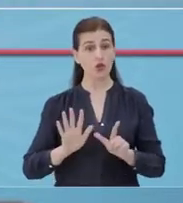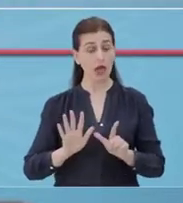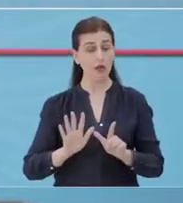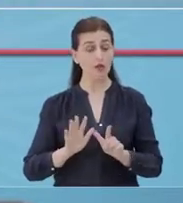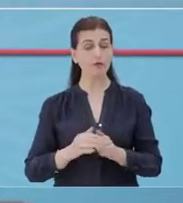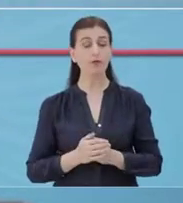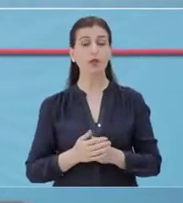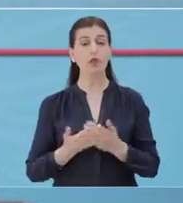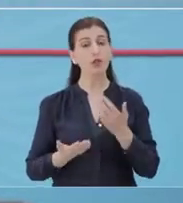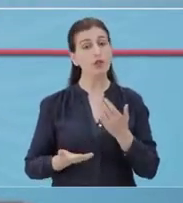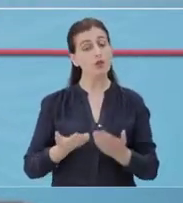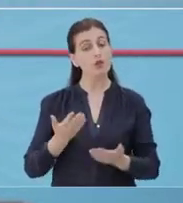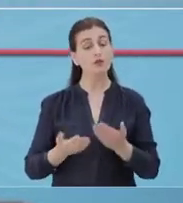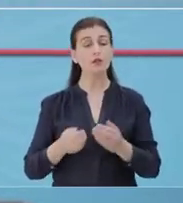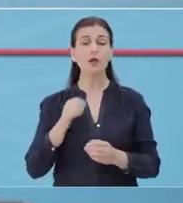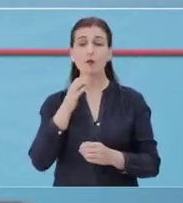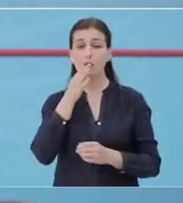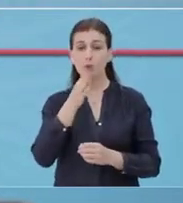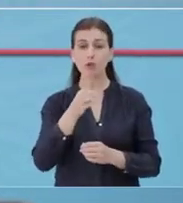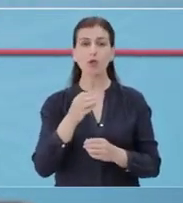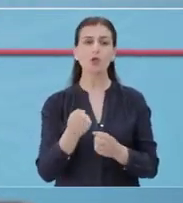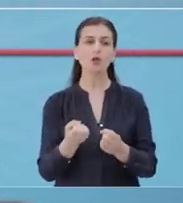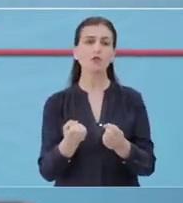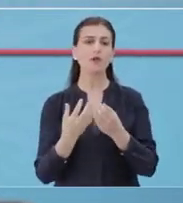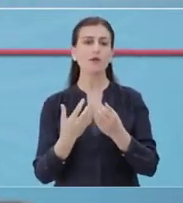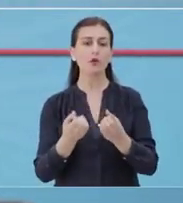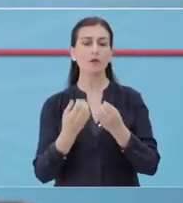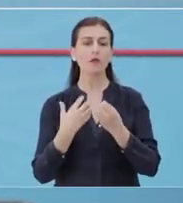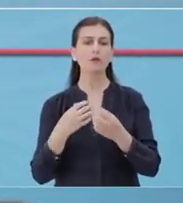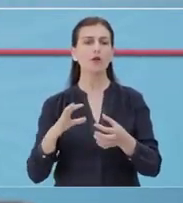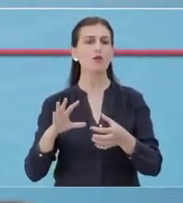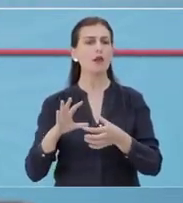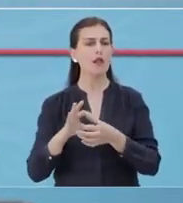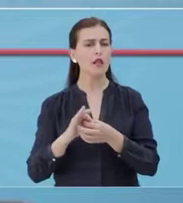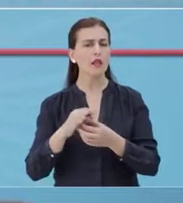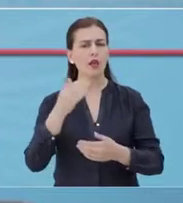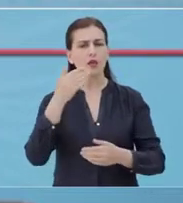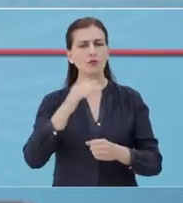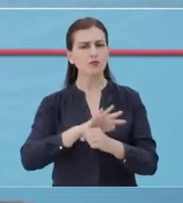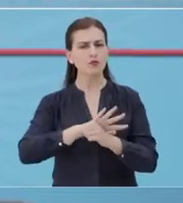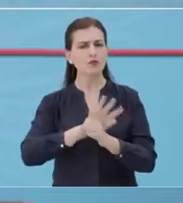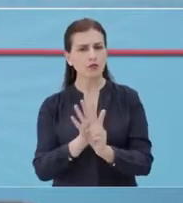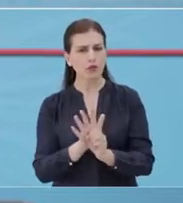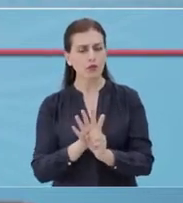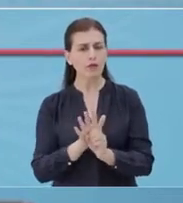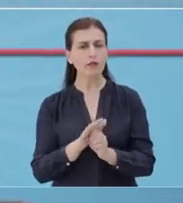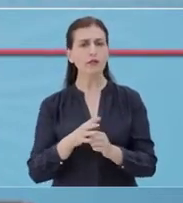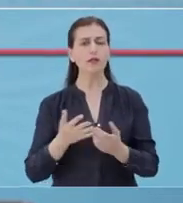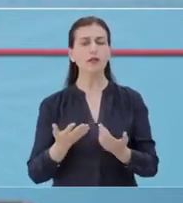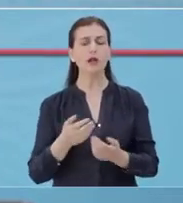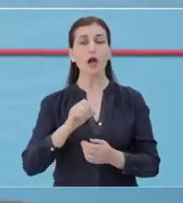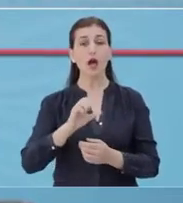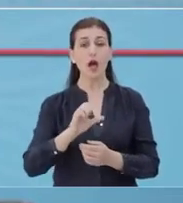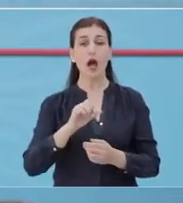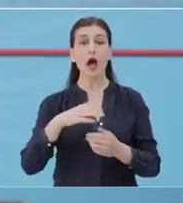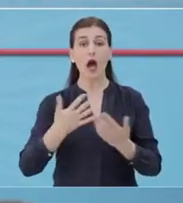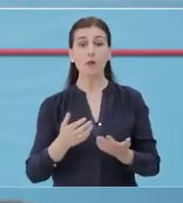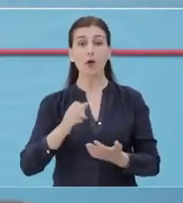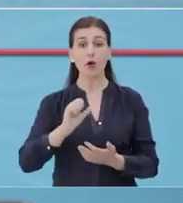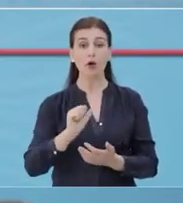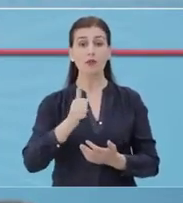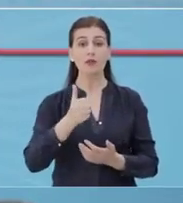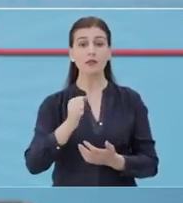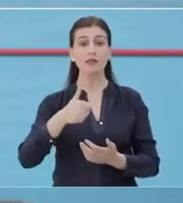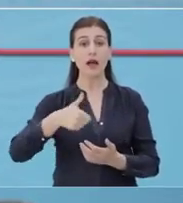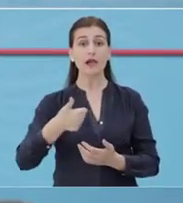127, nërsa nëse ju duhet të keni informacion në lidhje me sëmundjen COVID-19, apo me virusin SARS